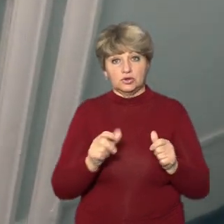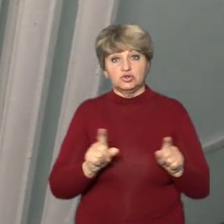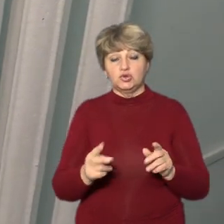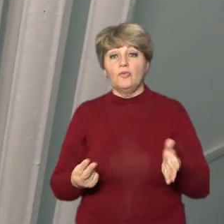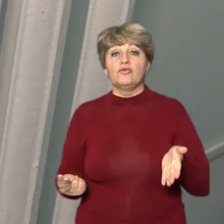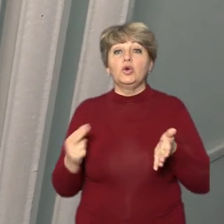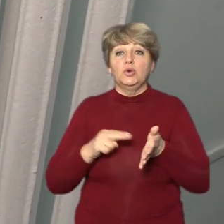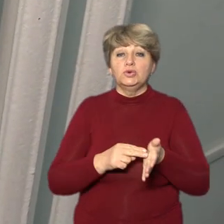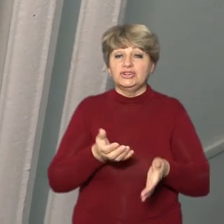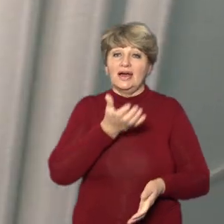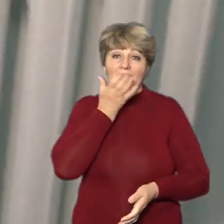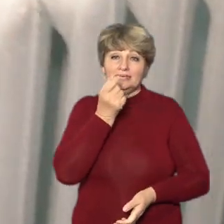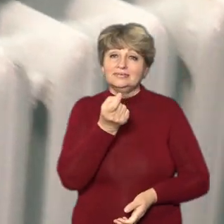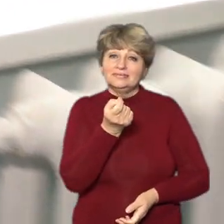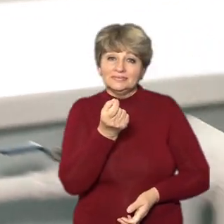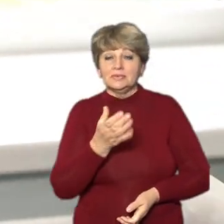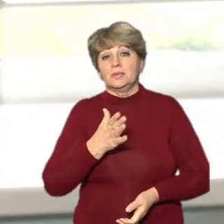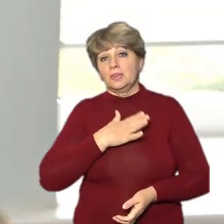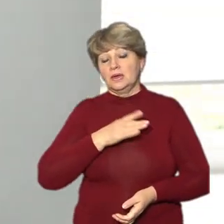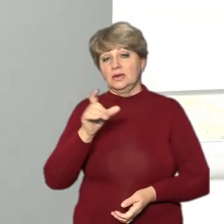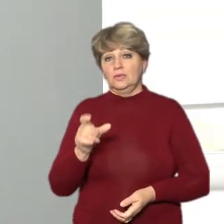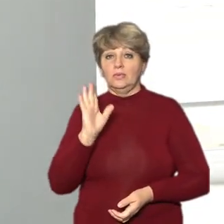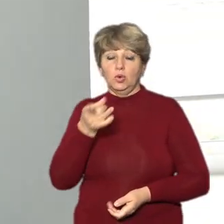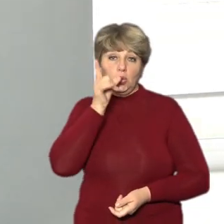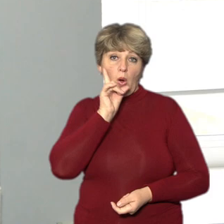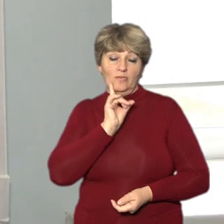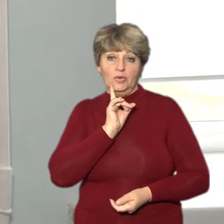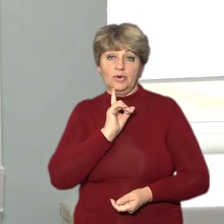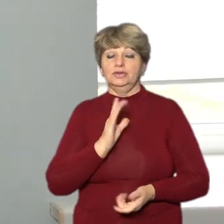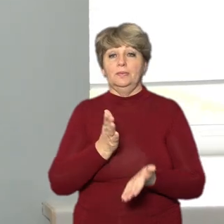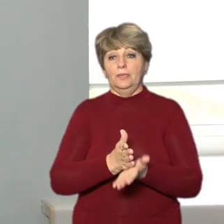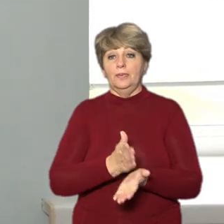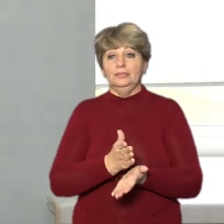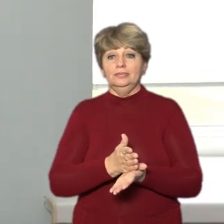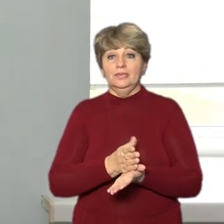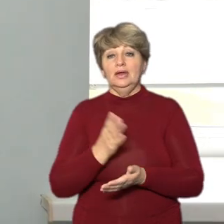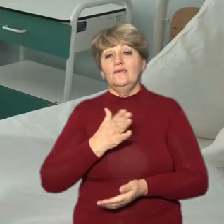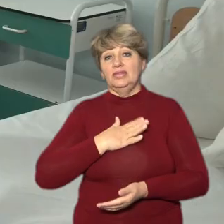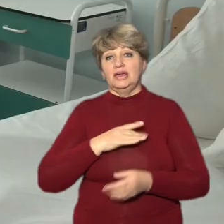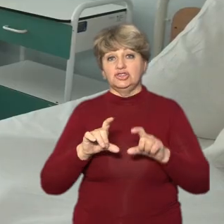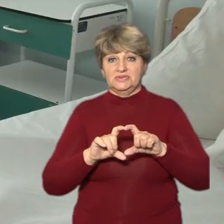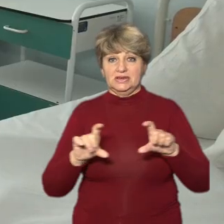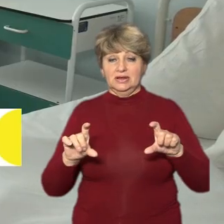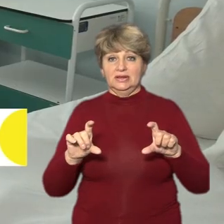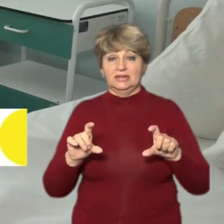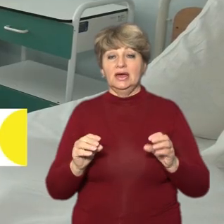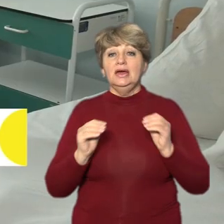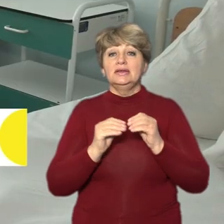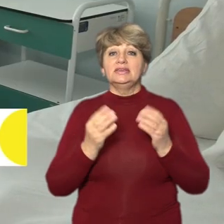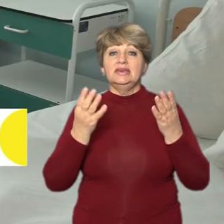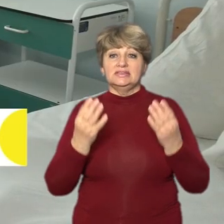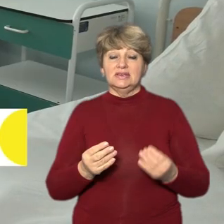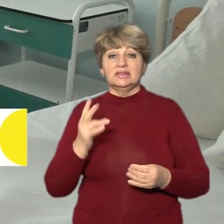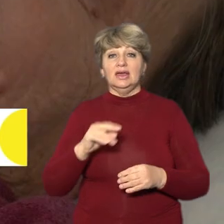батареї трошки тепли, і для наших пацієнтів це буде комфортніше перебувати в нашому закладі. Десять днів на